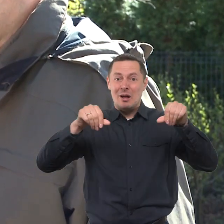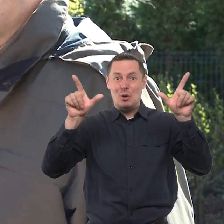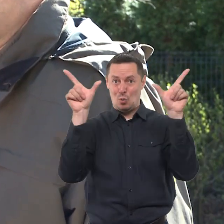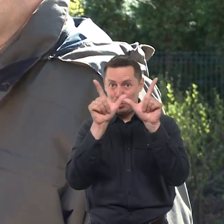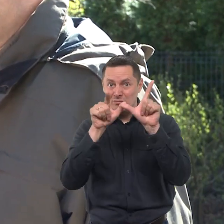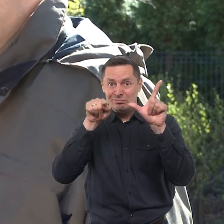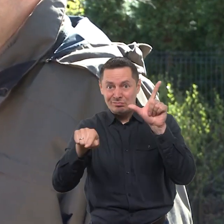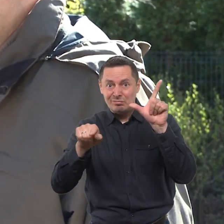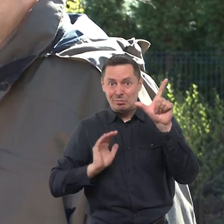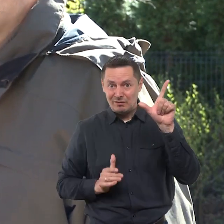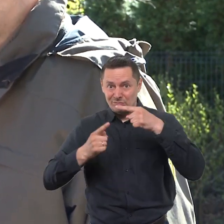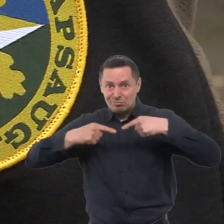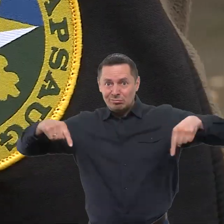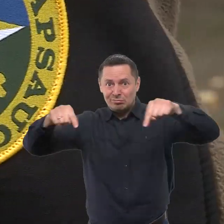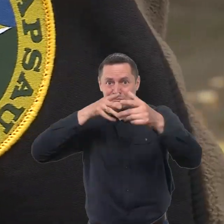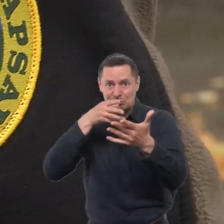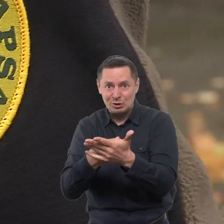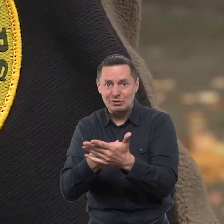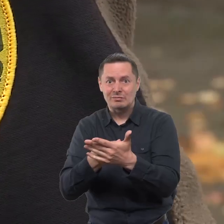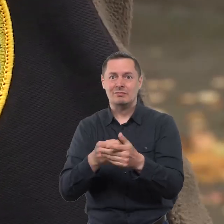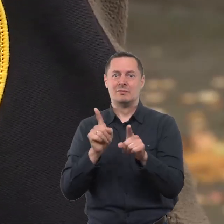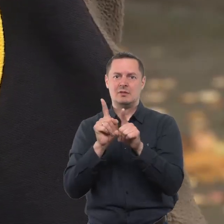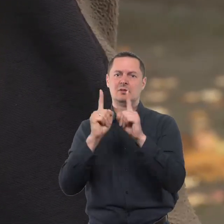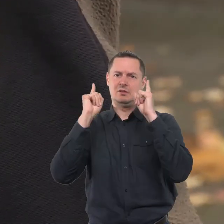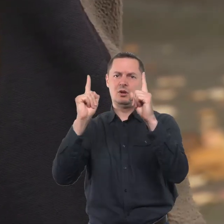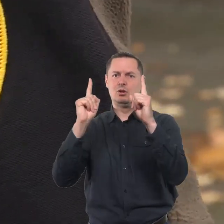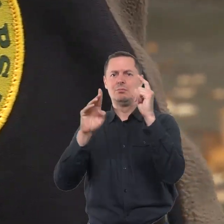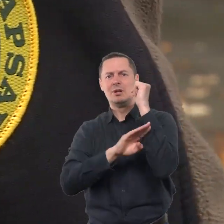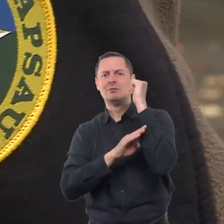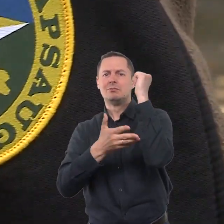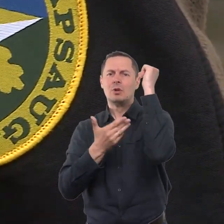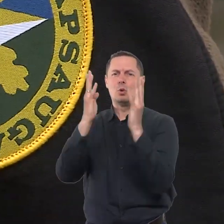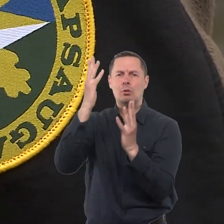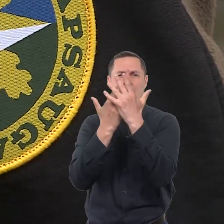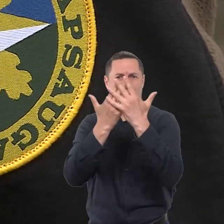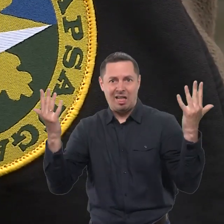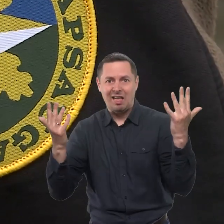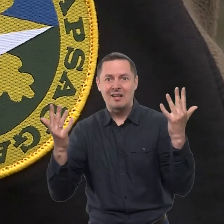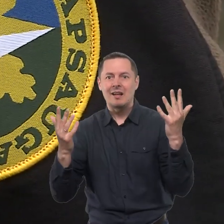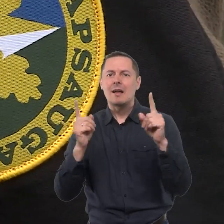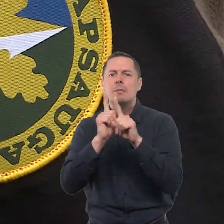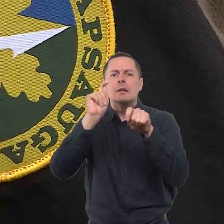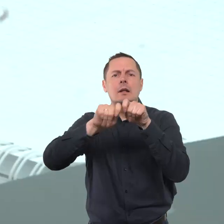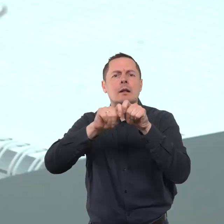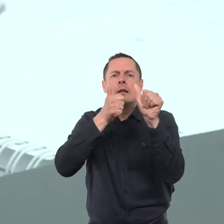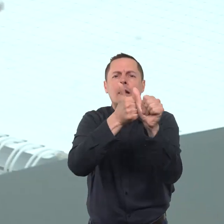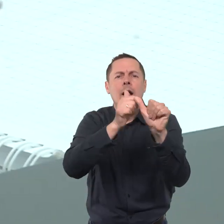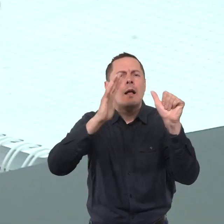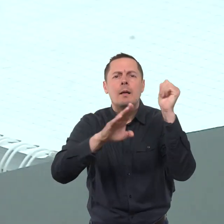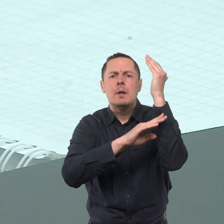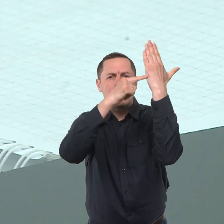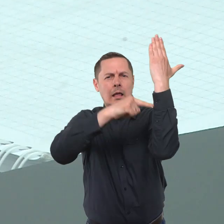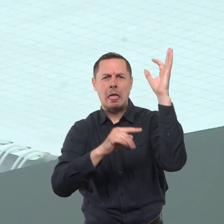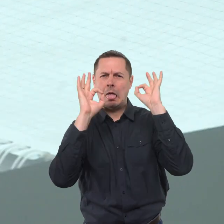paskirties prie vačiamės klipe, saugotinį želdiniai pagal kelmo kamieno storį, metro 30